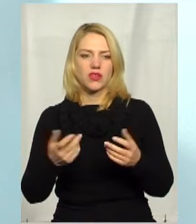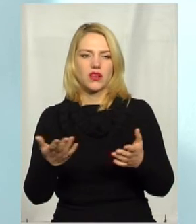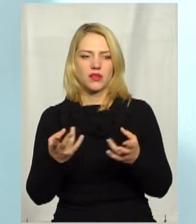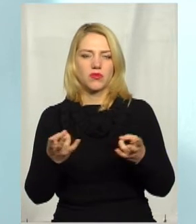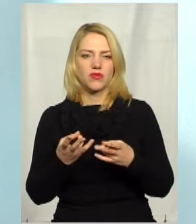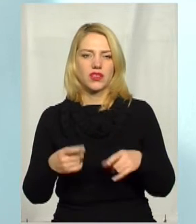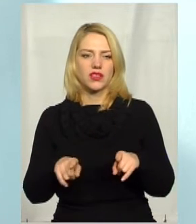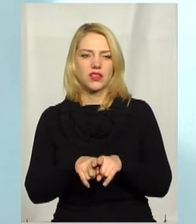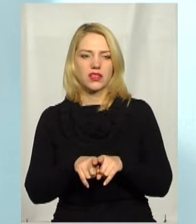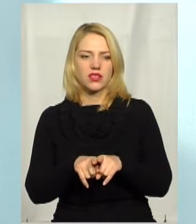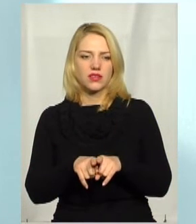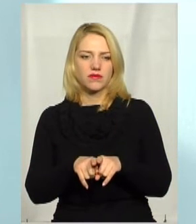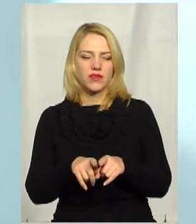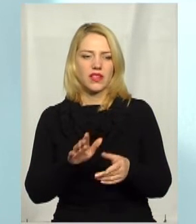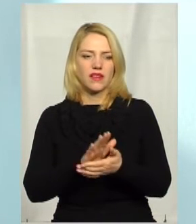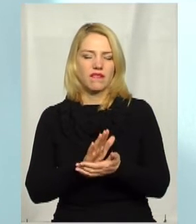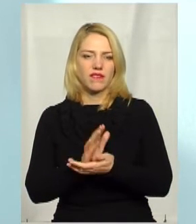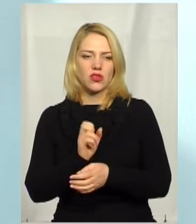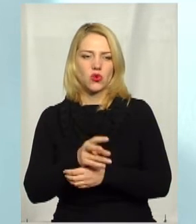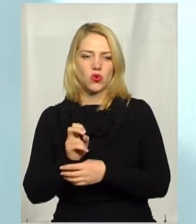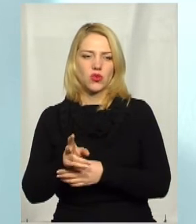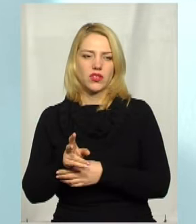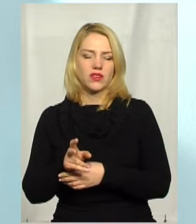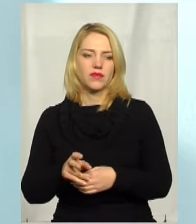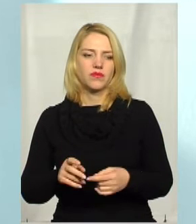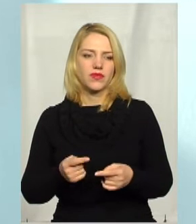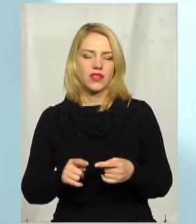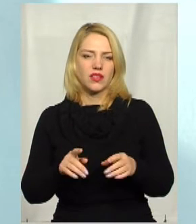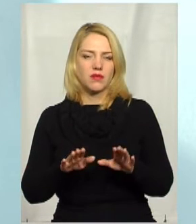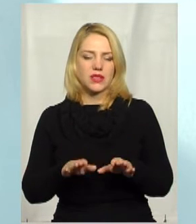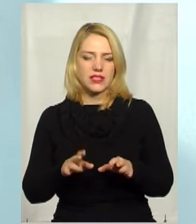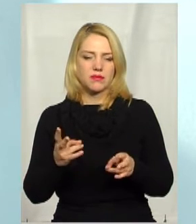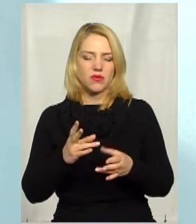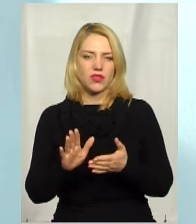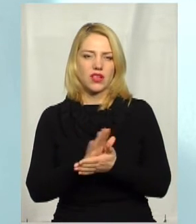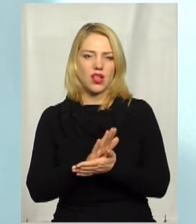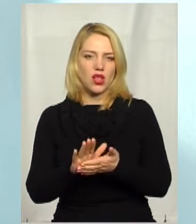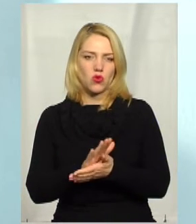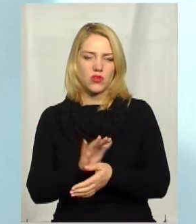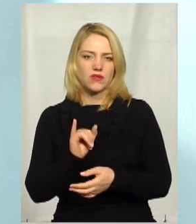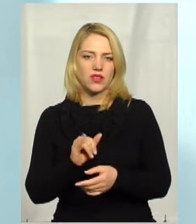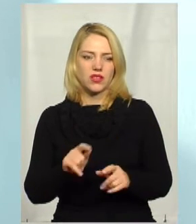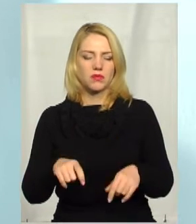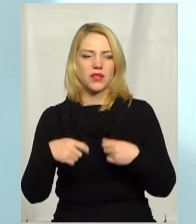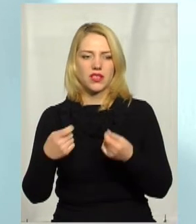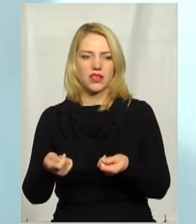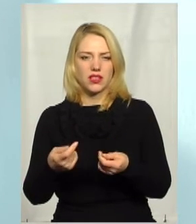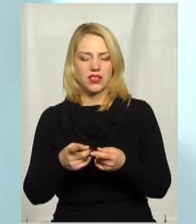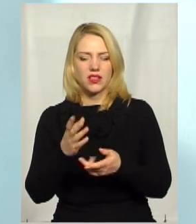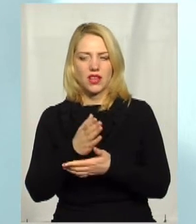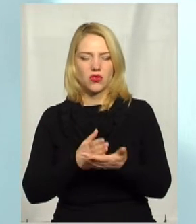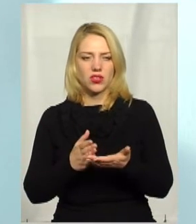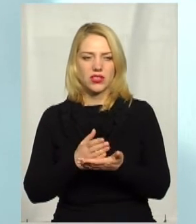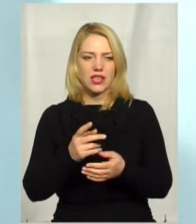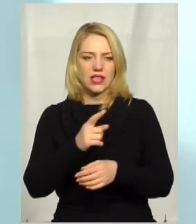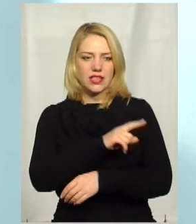отакі відходи, таке місце відходи локалізувати і передати на утилізацію на ветсанзаводи.